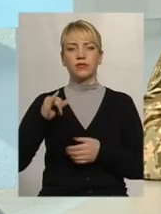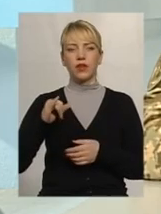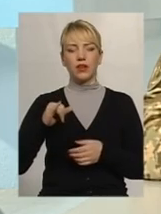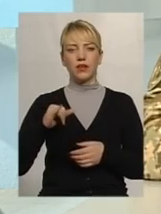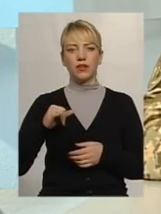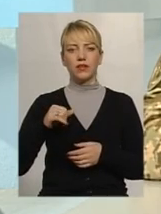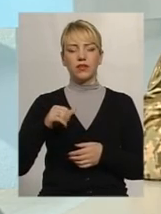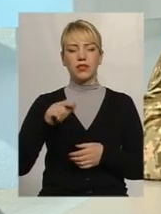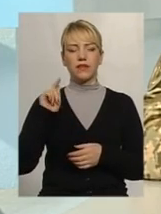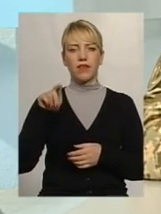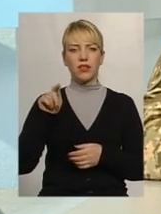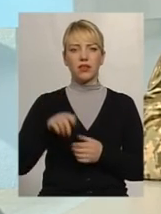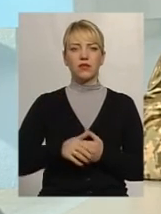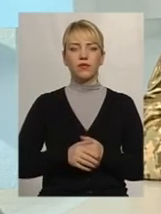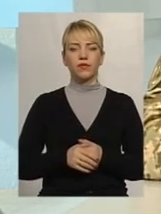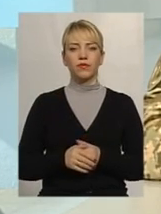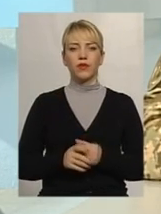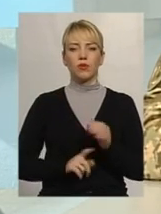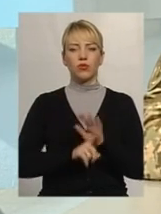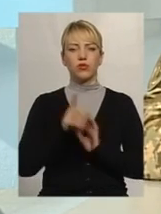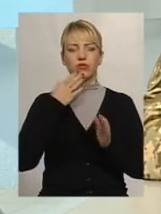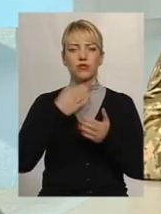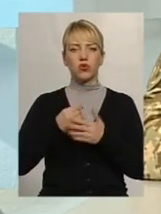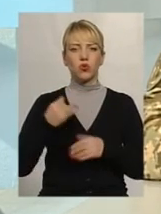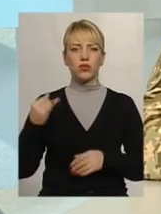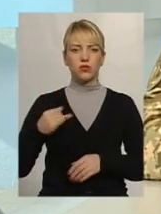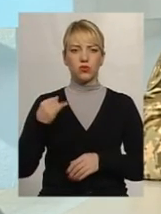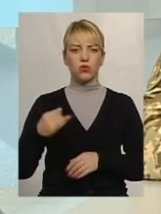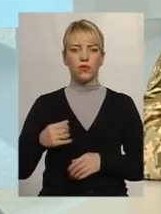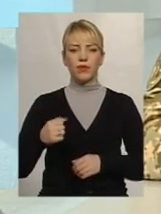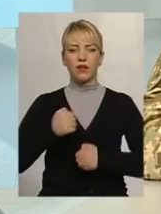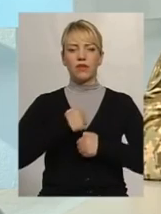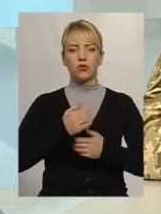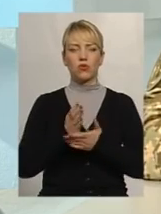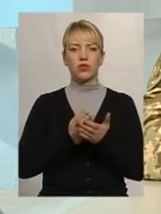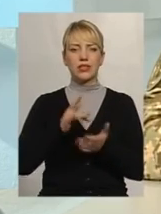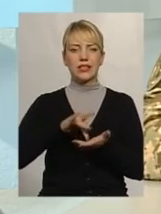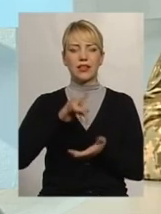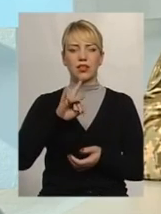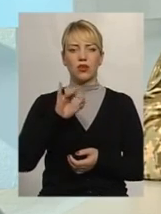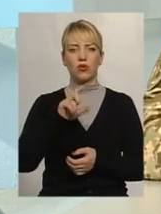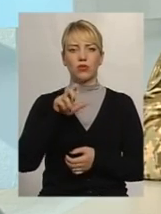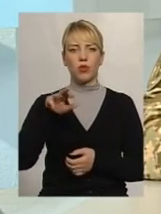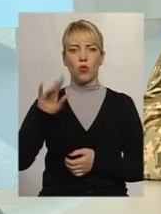звідти він почав свою історію. Військово-службовці Центру розмінування